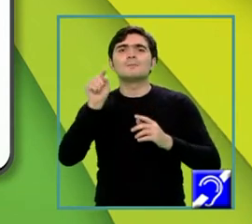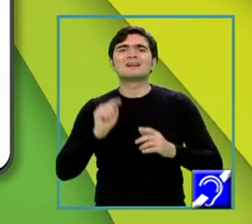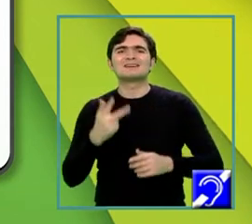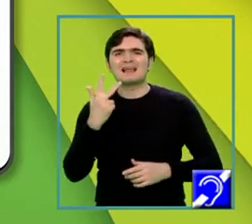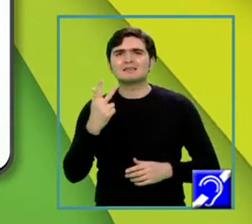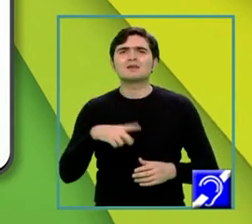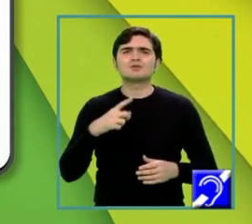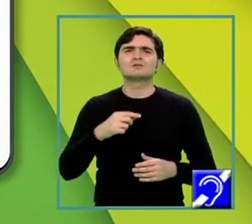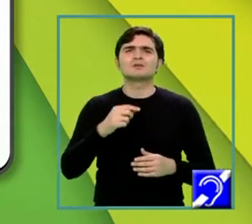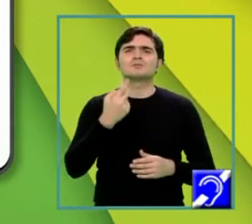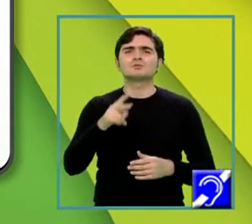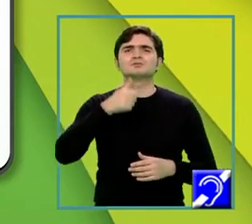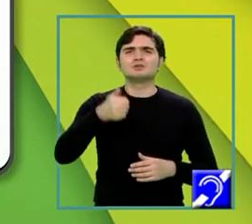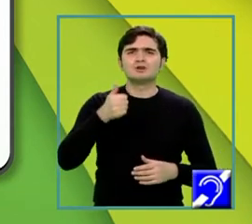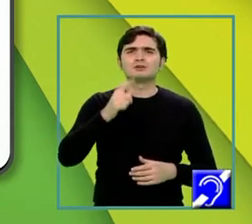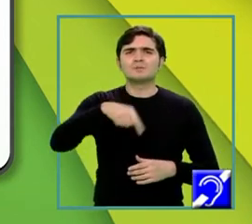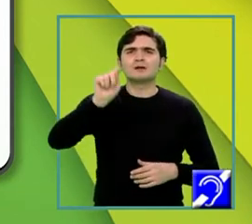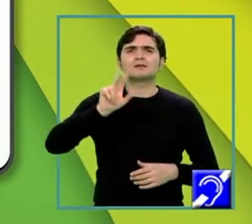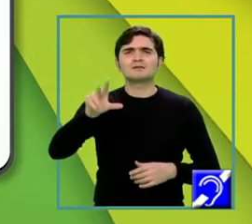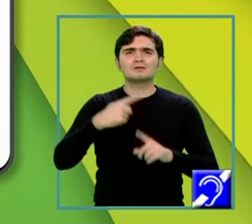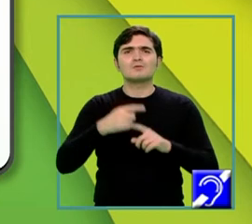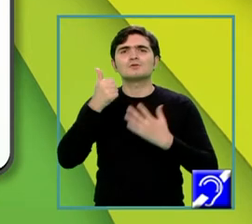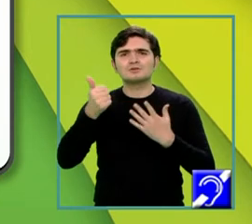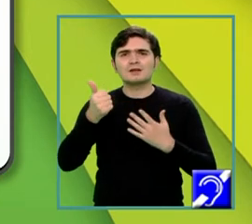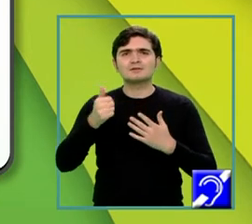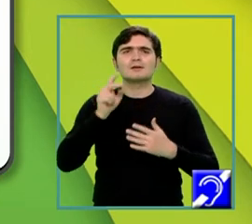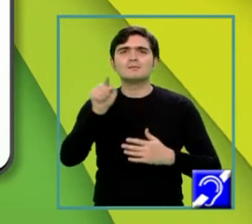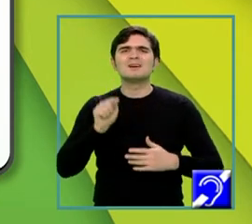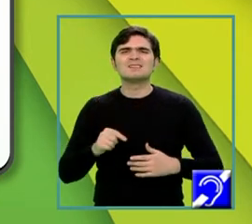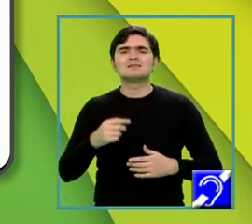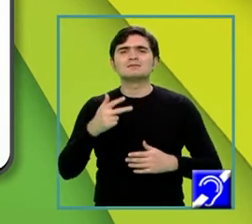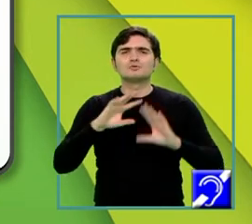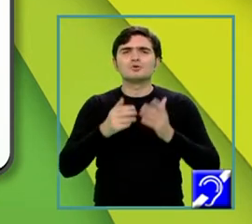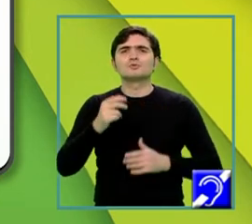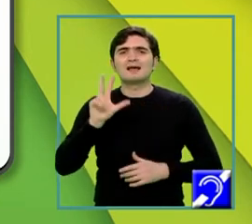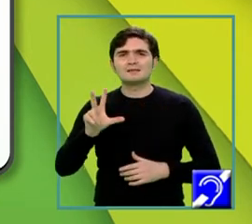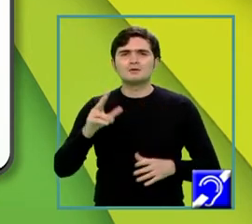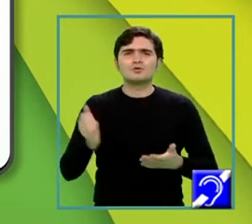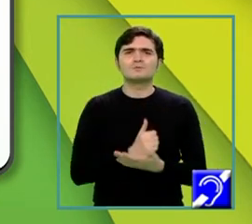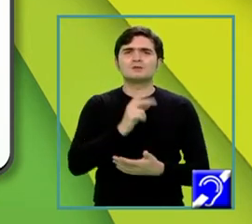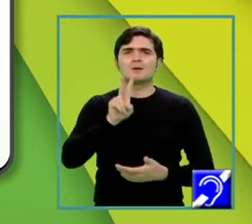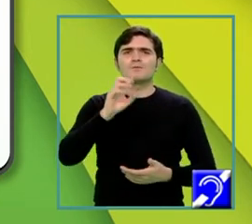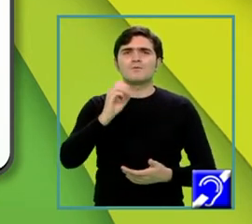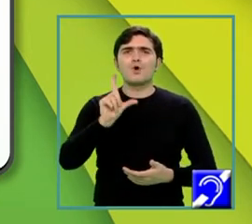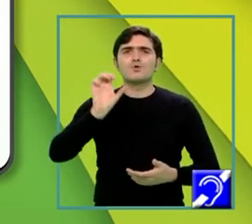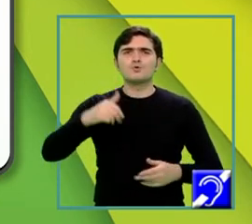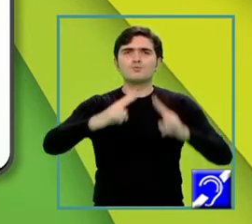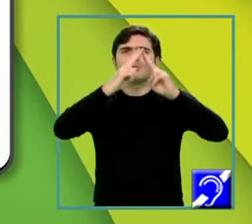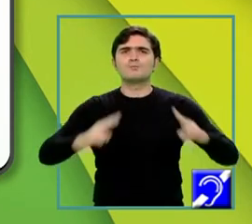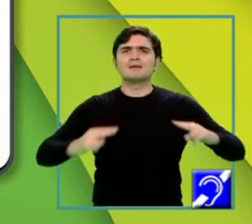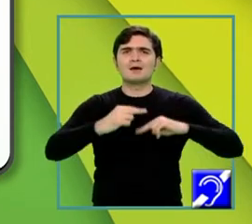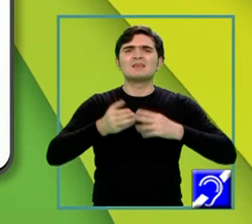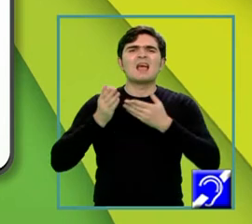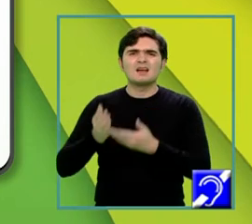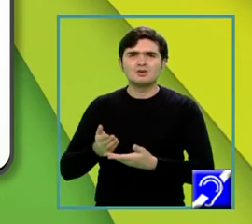216 radical din 3 ori 6 totul supra 3 și obținem volum piramidei hexagonale regulată în condițiile problemei,